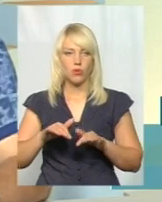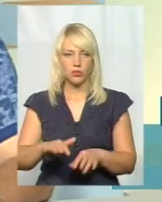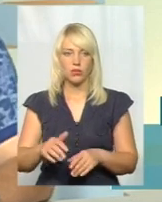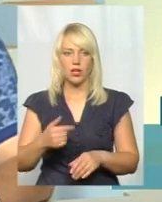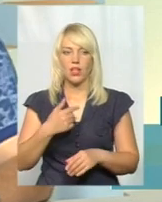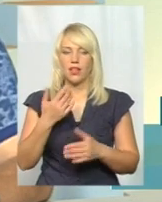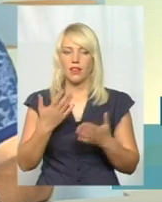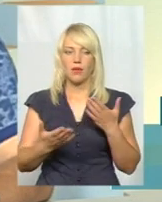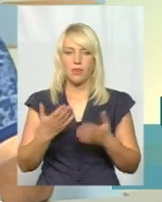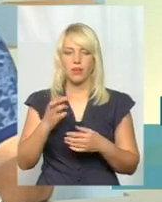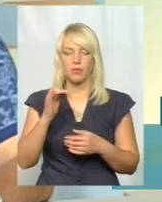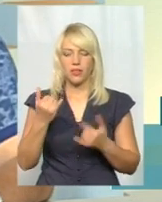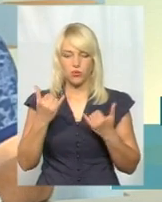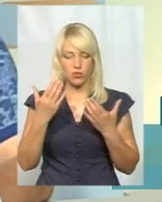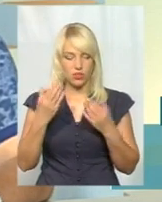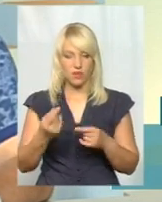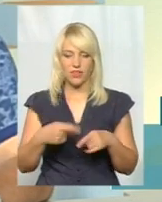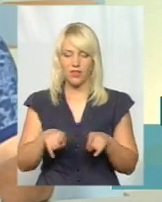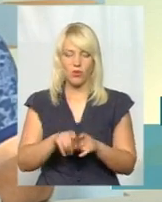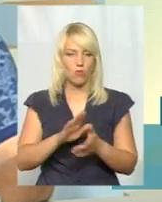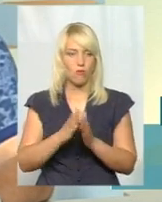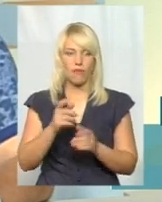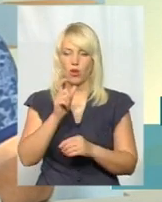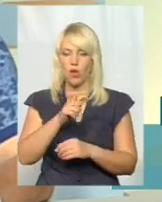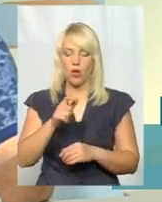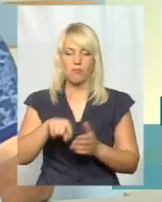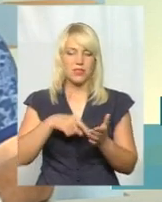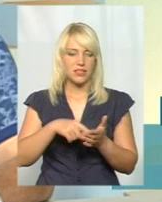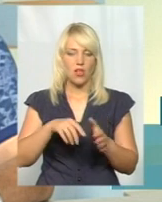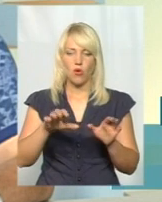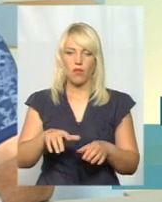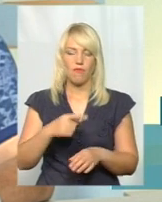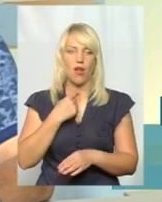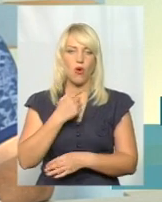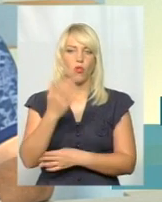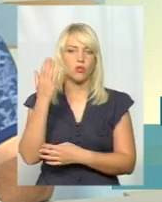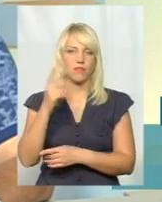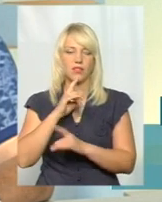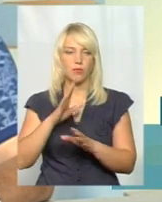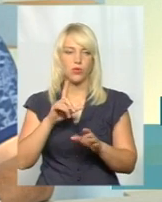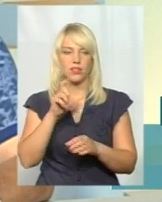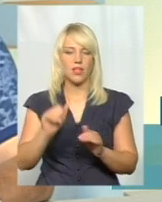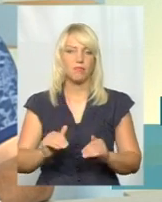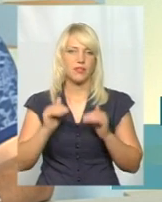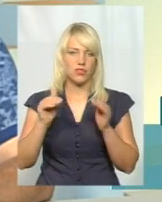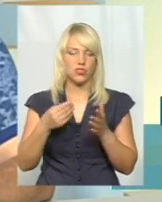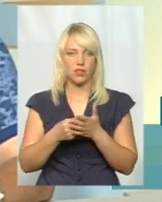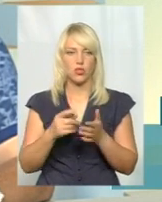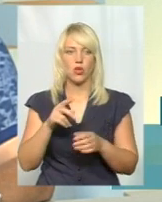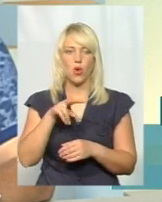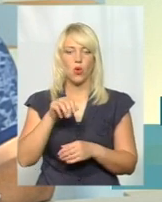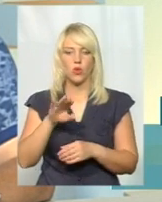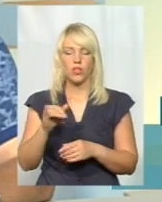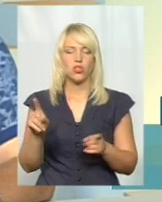голосували. І в цих умовах, які є зараз, ми не будемо голосувати за підвищення тарифів. Що змінилося з лютого? Ми